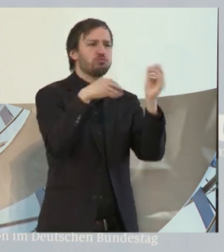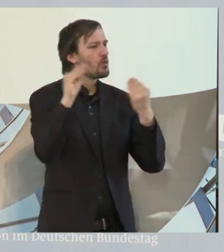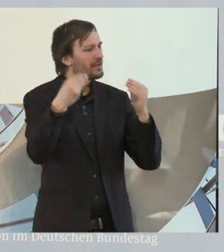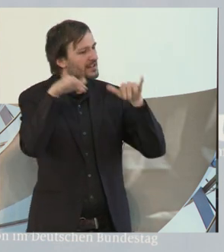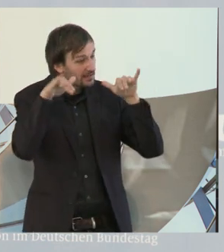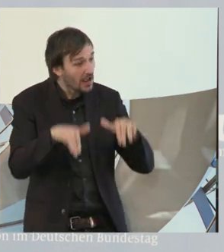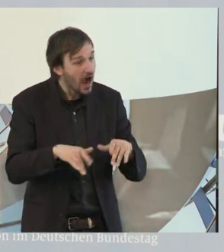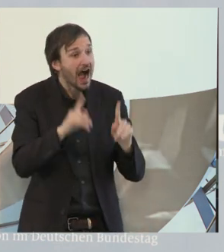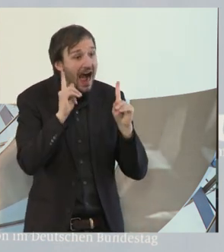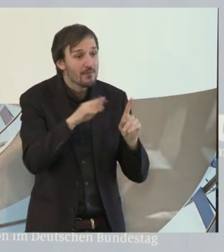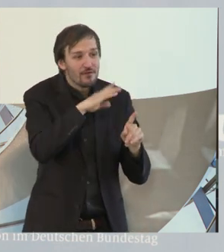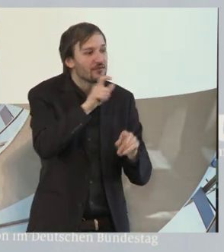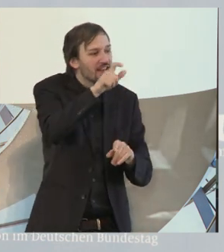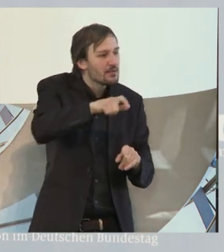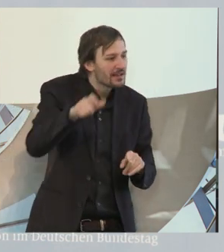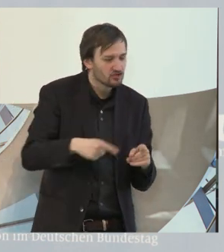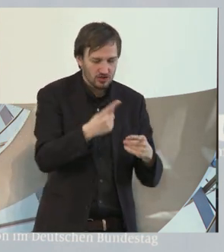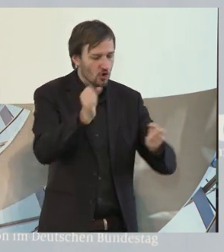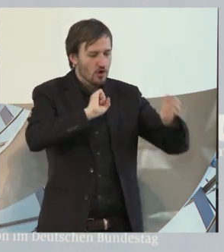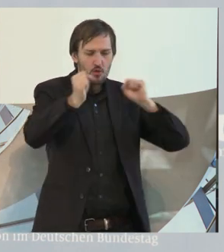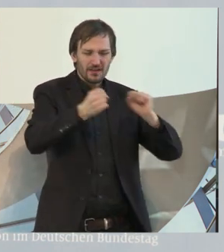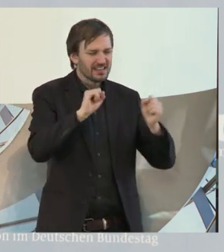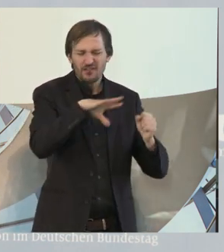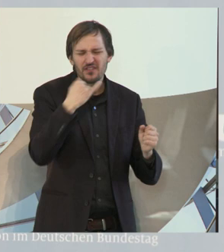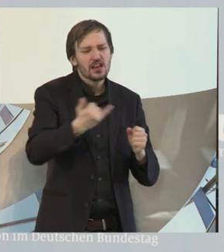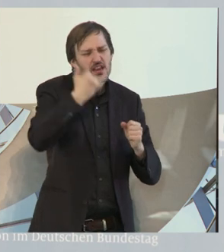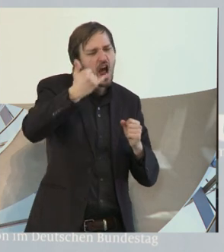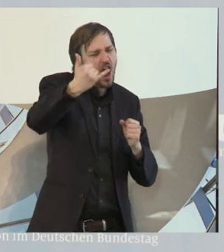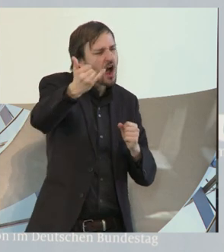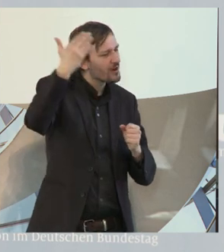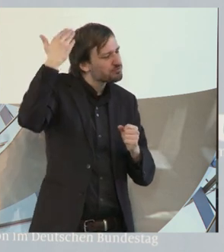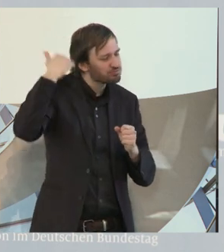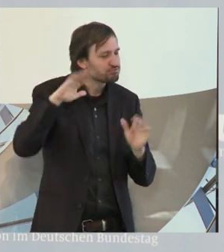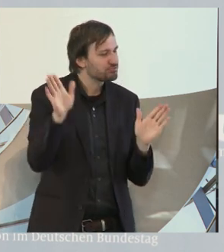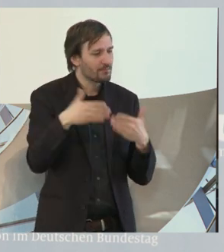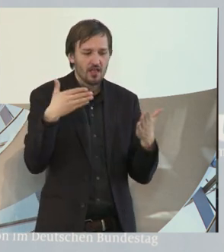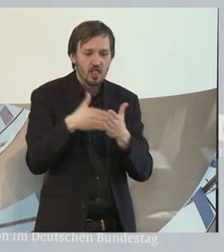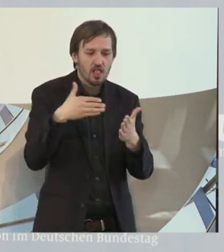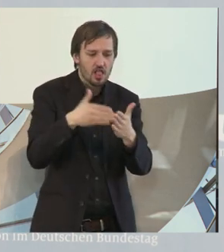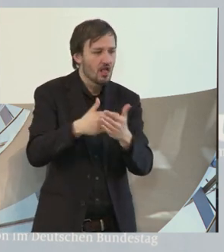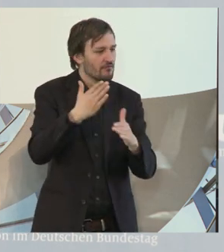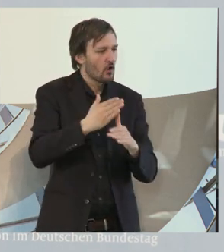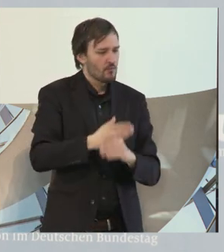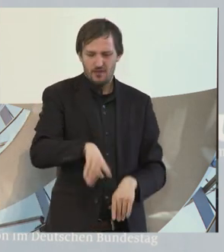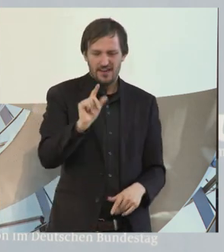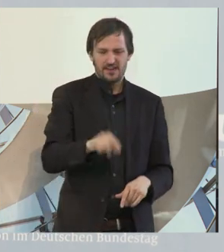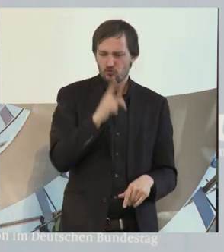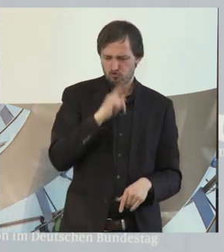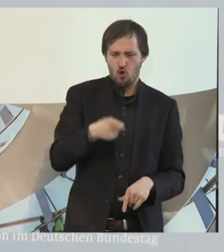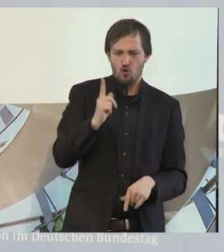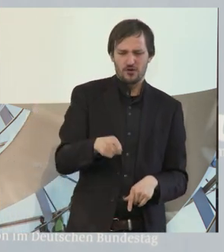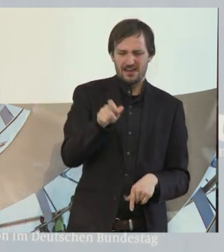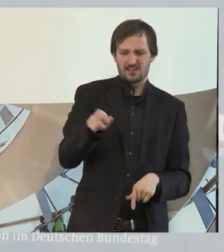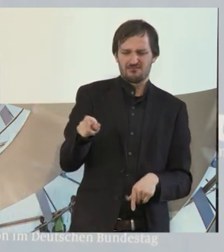Menschen waren diese Mobilitätsmöglichkeiten jahrzehntelang verbaut, weil niemand daran dachte, für wenige Hundert oder Tausend